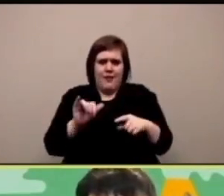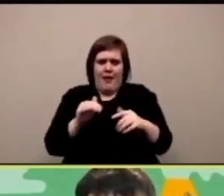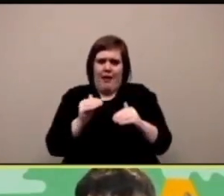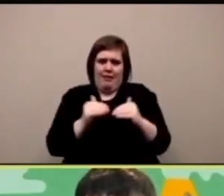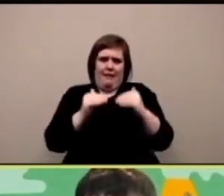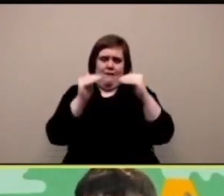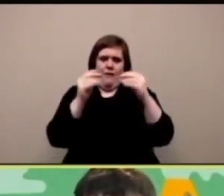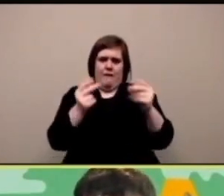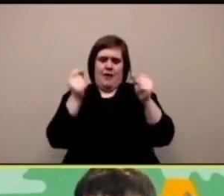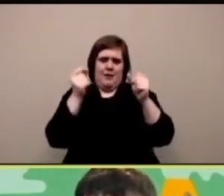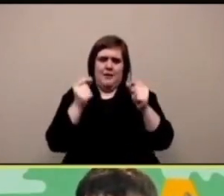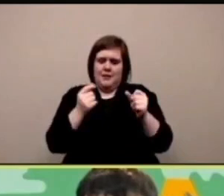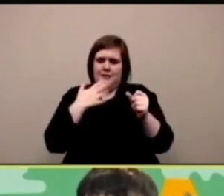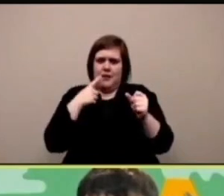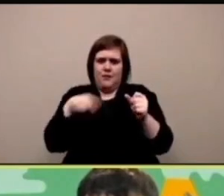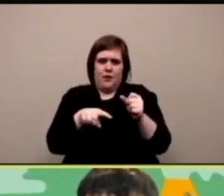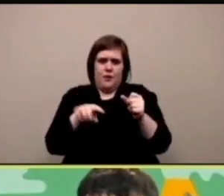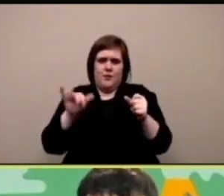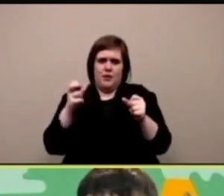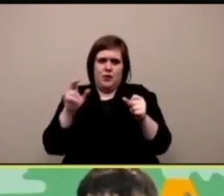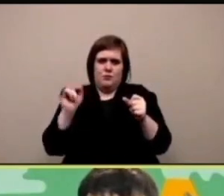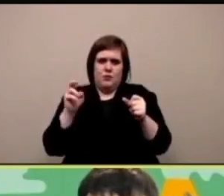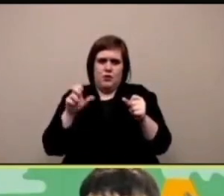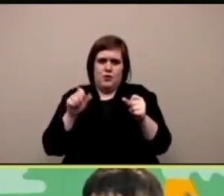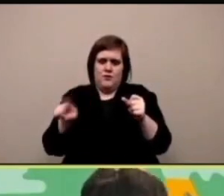travestimenti è interessante